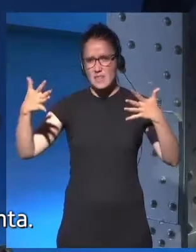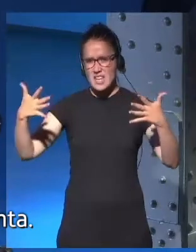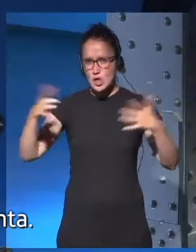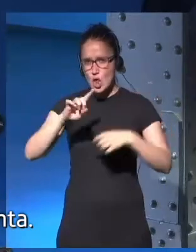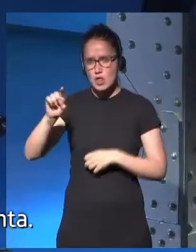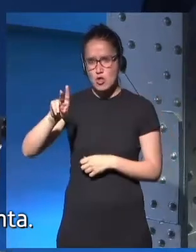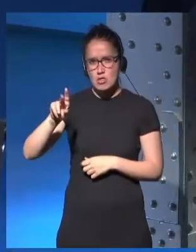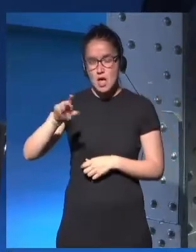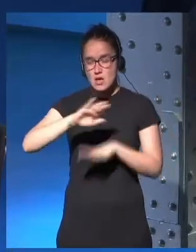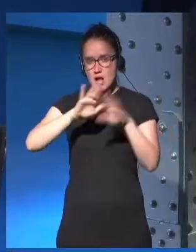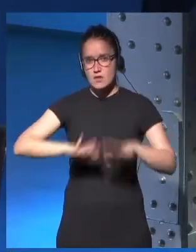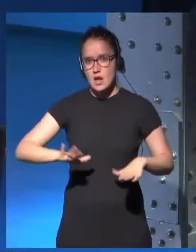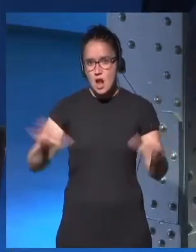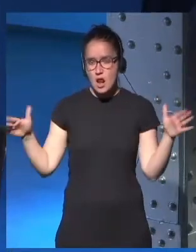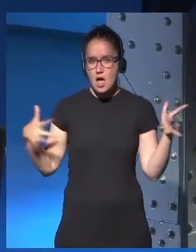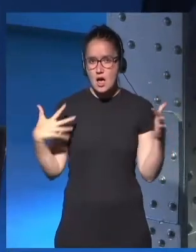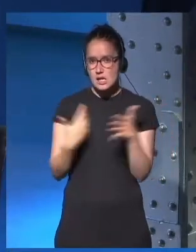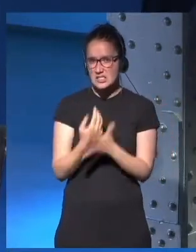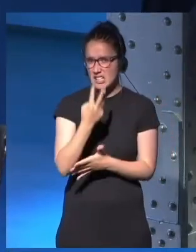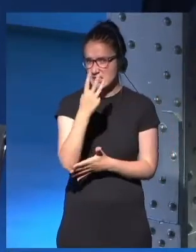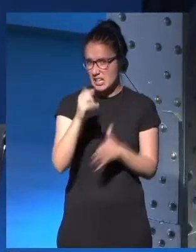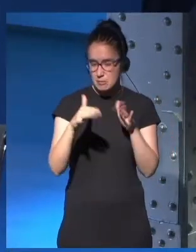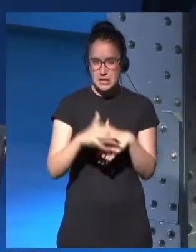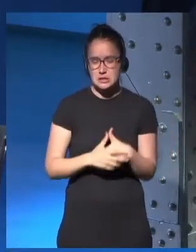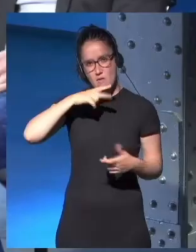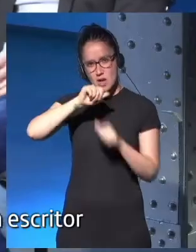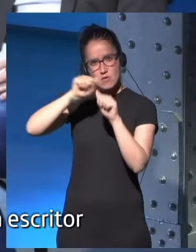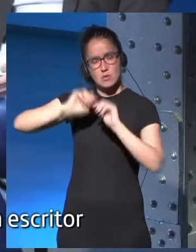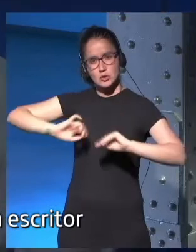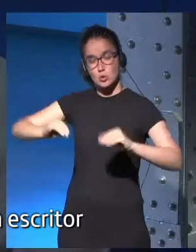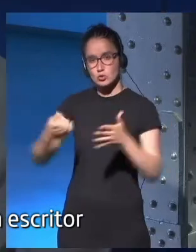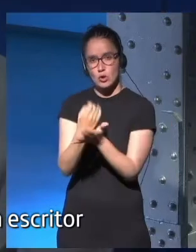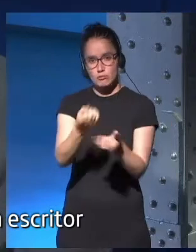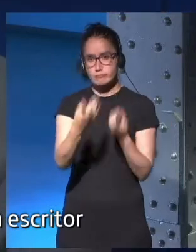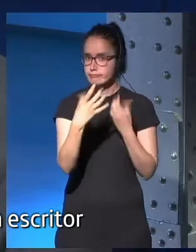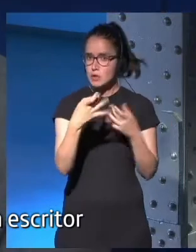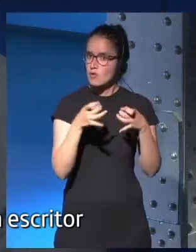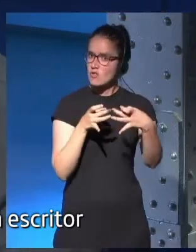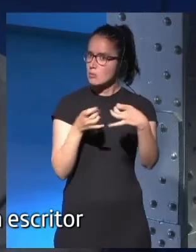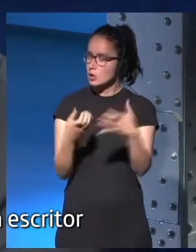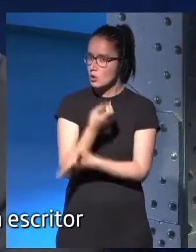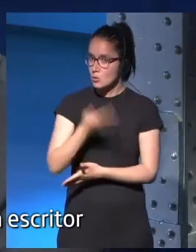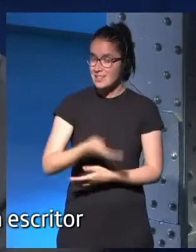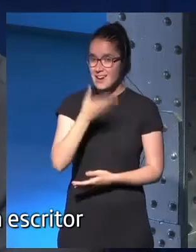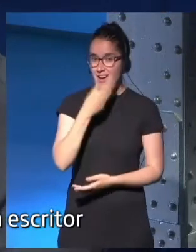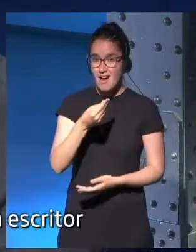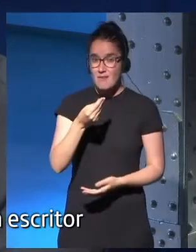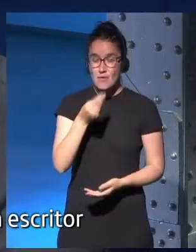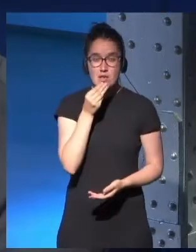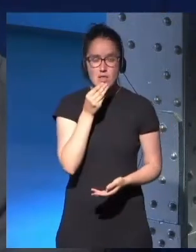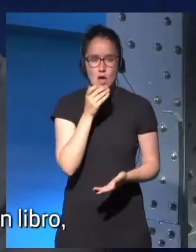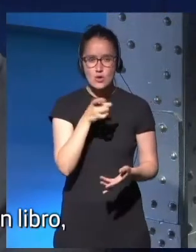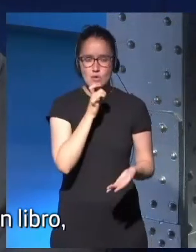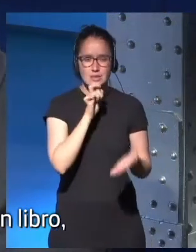quinze, seize. Et il y en a trente à la fin. Et je me suis dit, merde alors. Et la beauté ou la difficulté de la littérature pour un